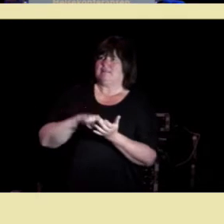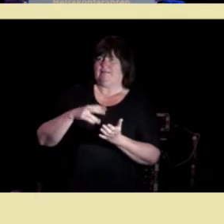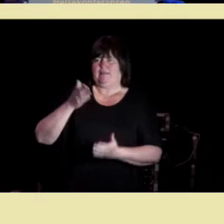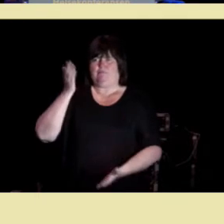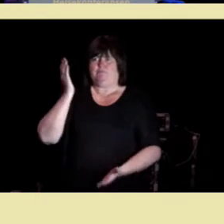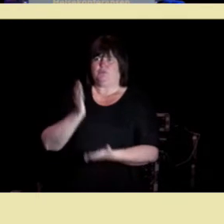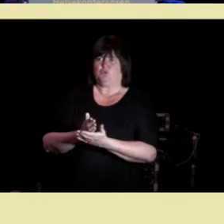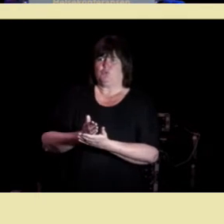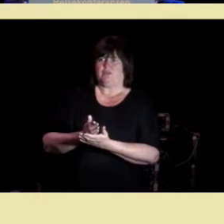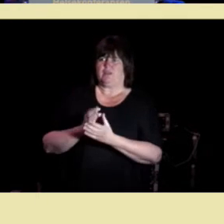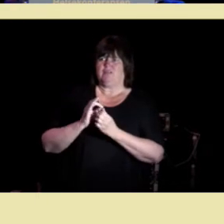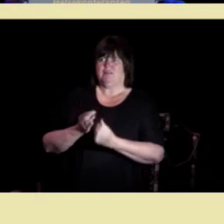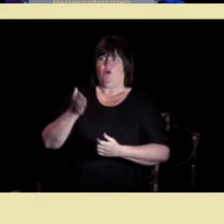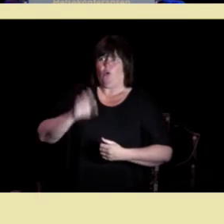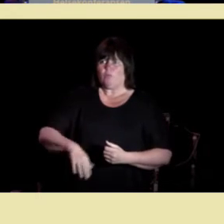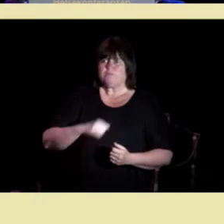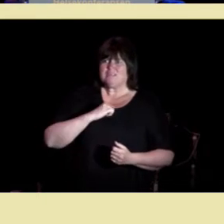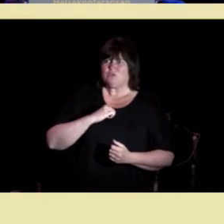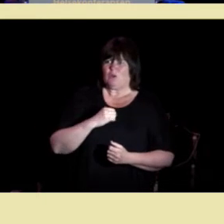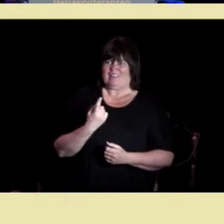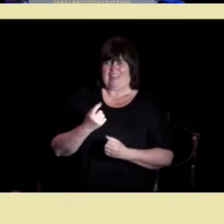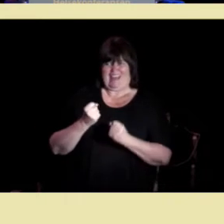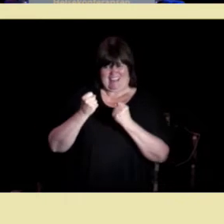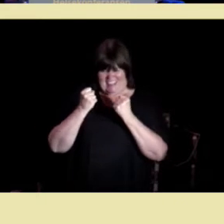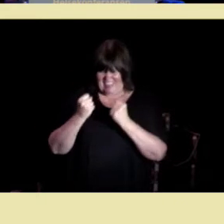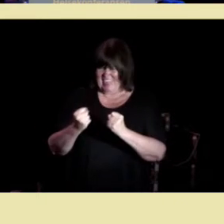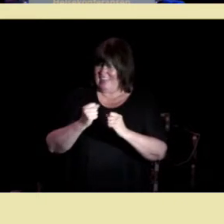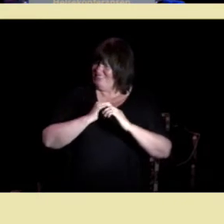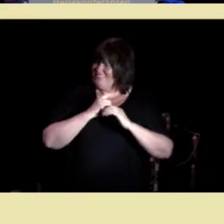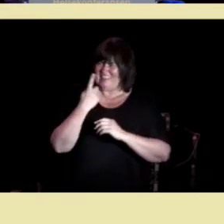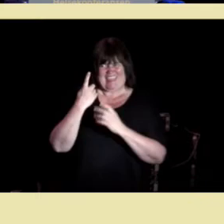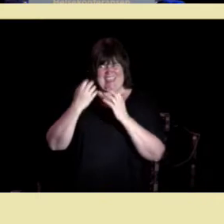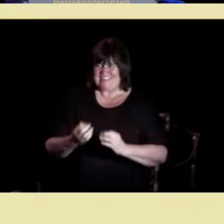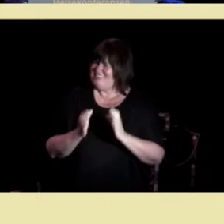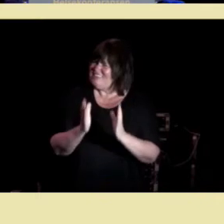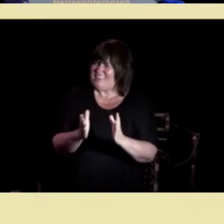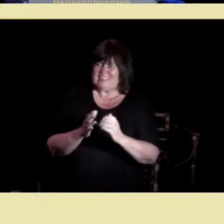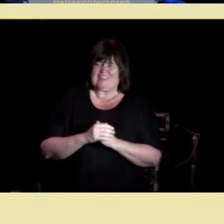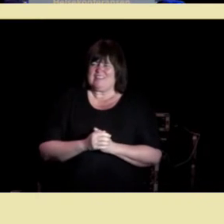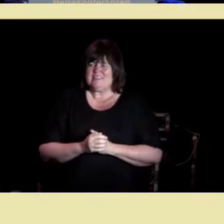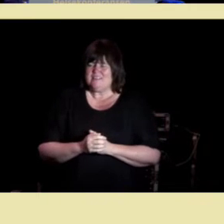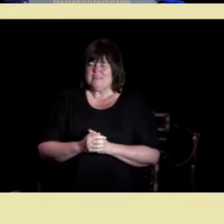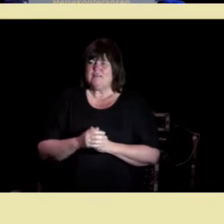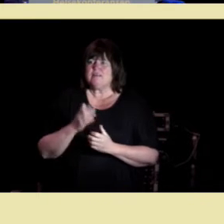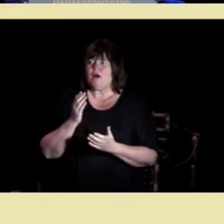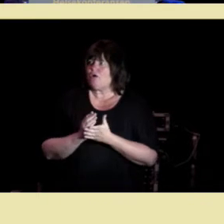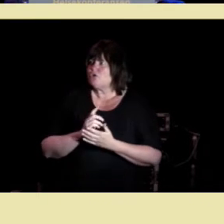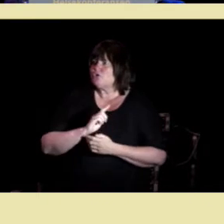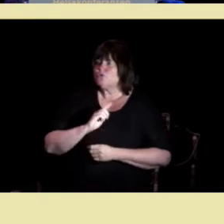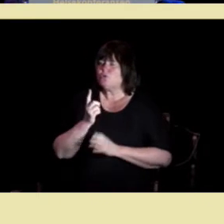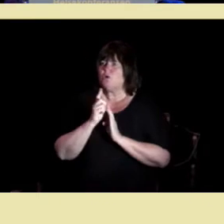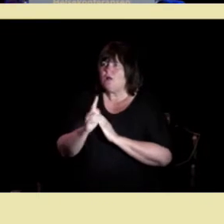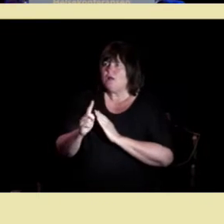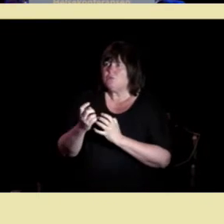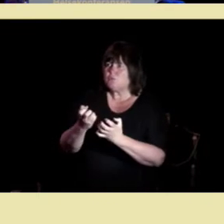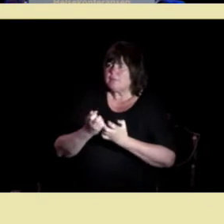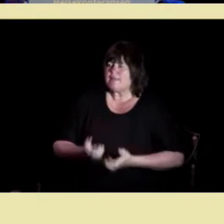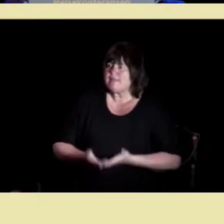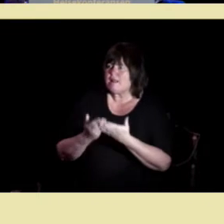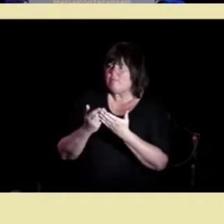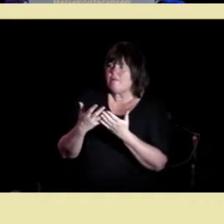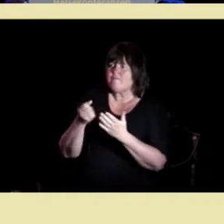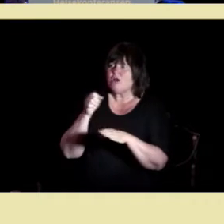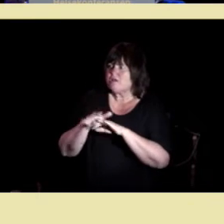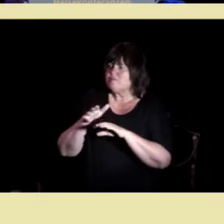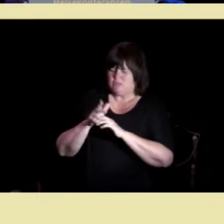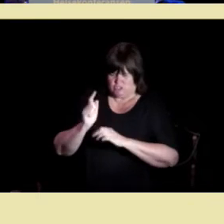er en fast størrelse nettopp når du har kommet til at du trenger hjelp fra en ekspert på grunn av at noe er